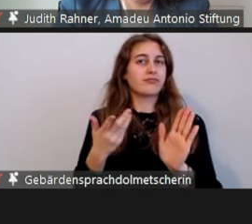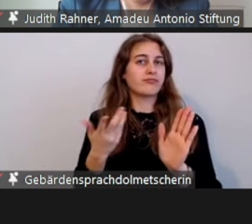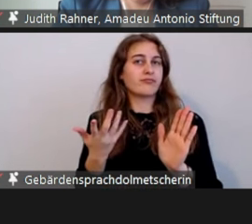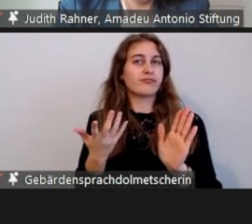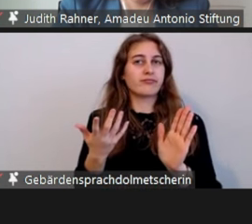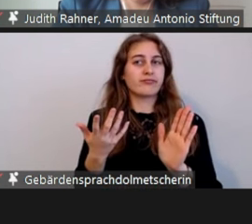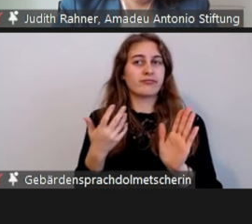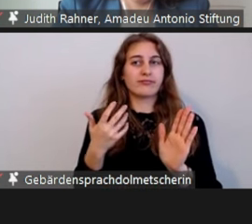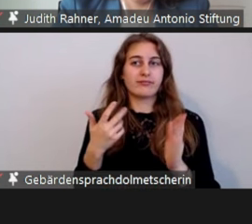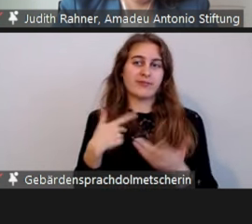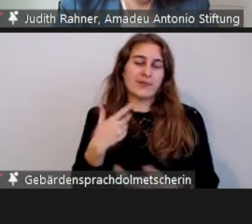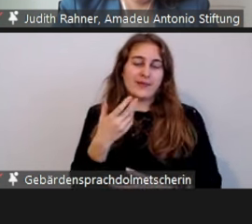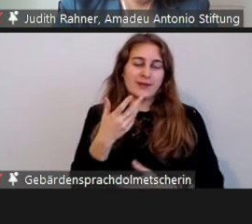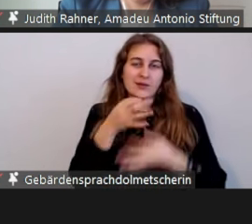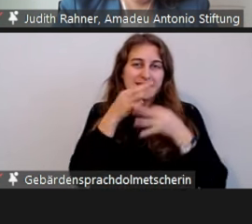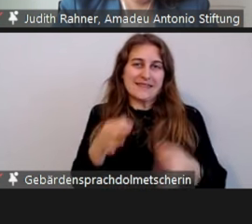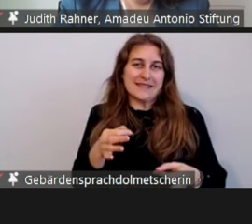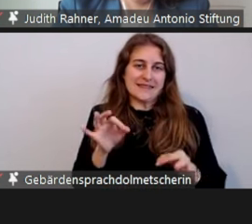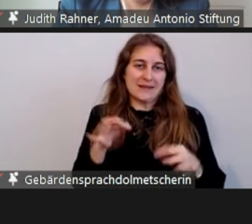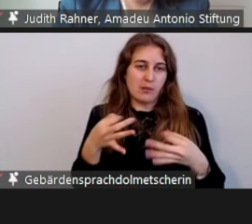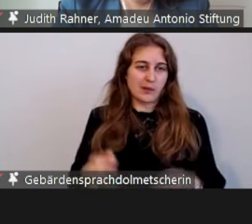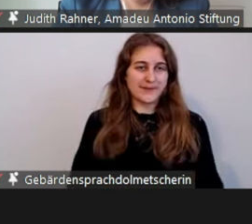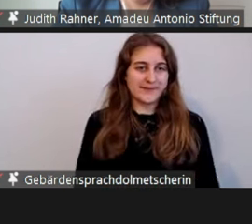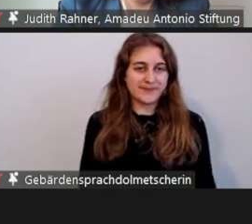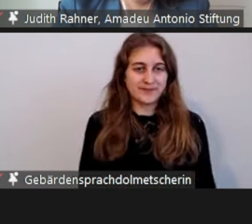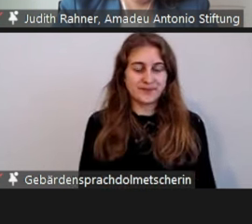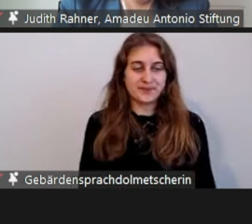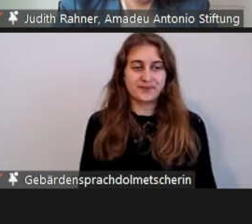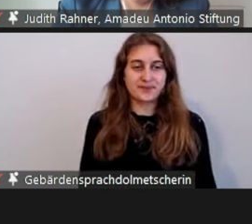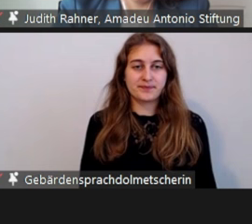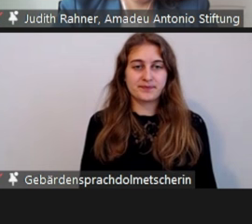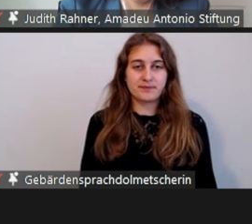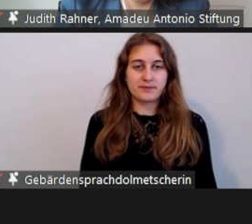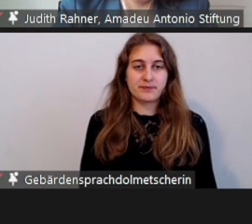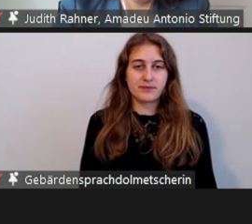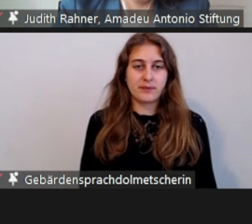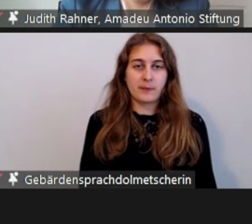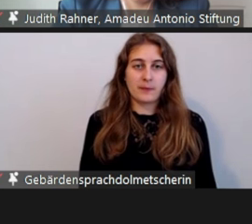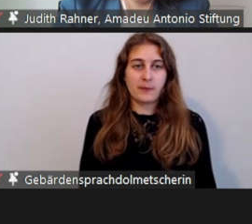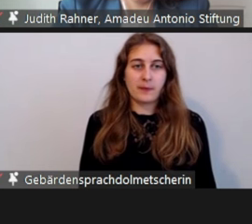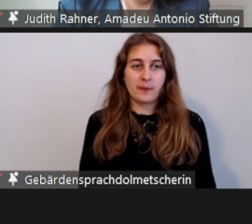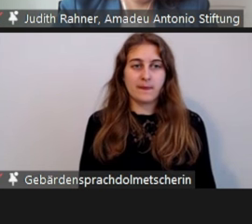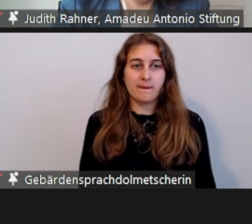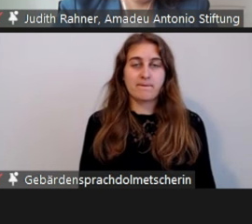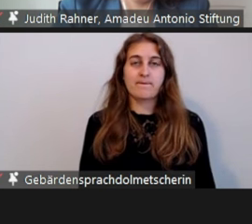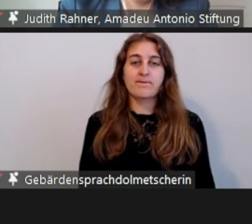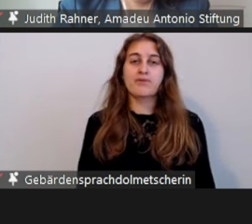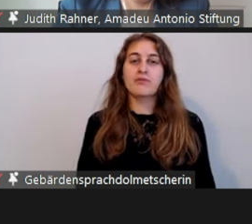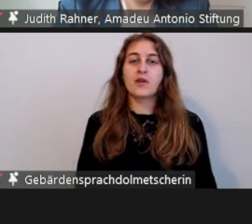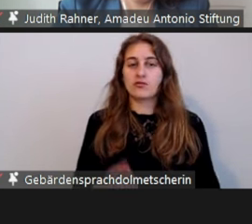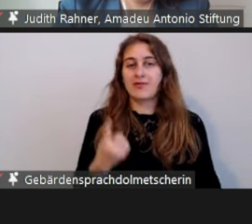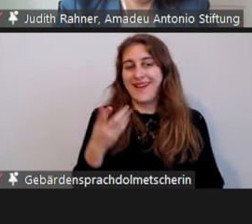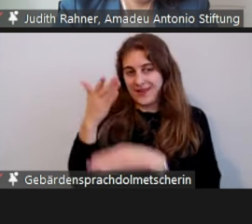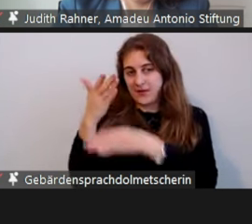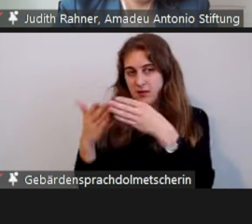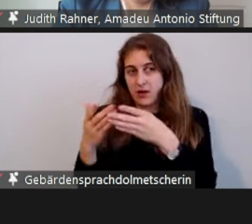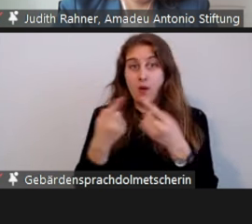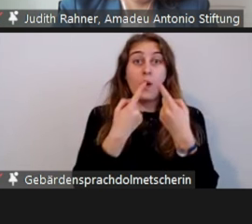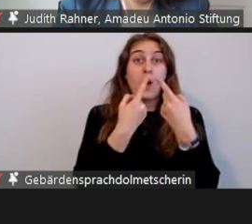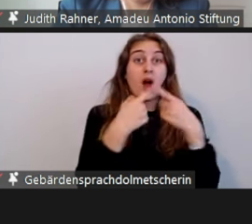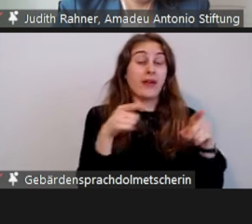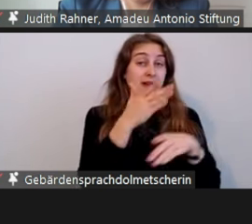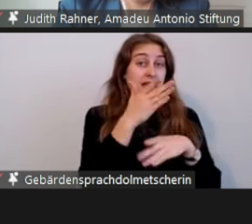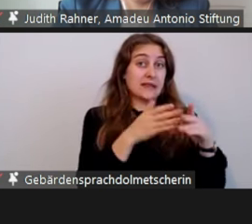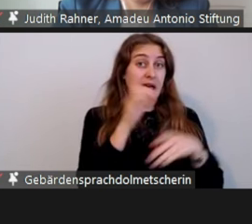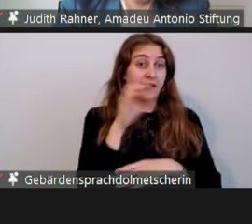genau, ich muss es gar nicht so reproduzieren. Der andere Teil von den über 3000 Falschmeldungen spiegelt auch massiv